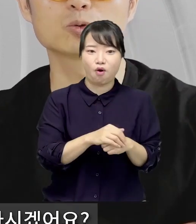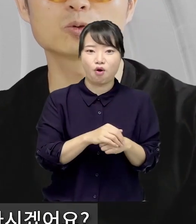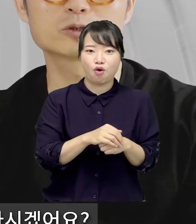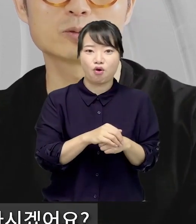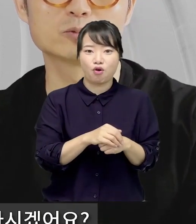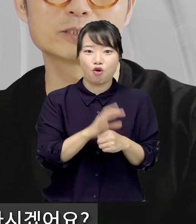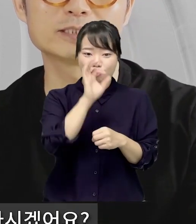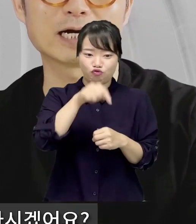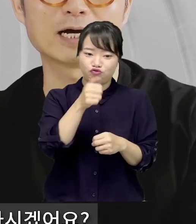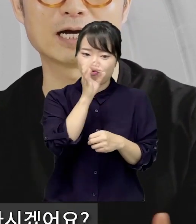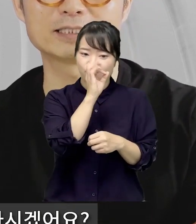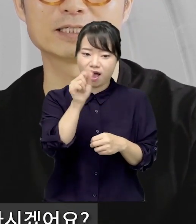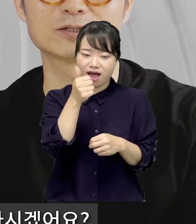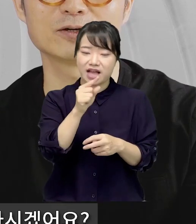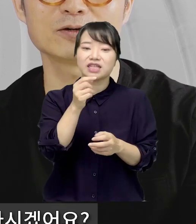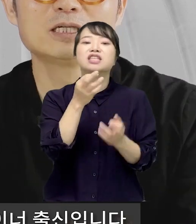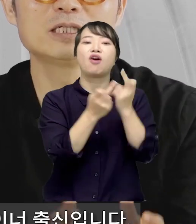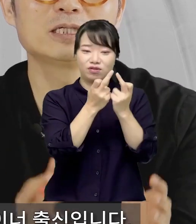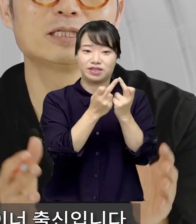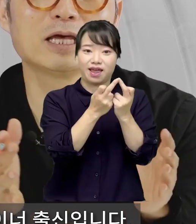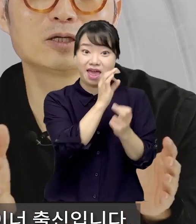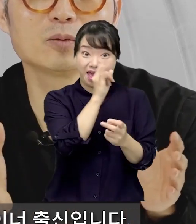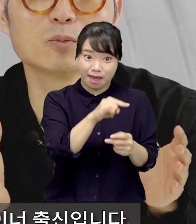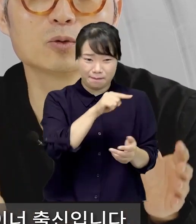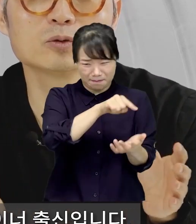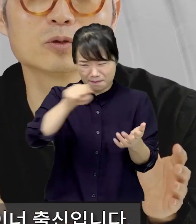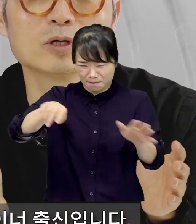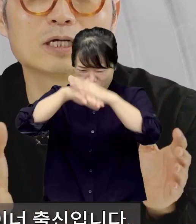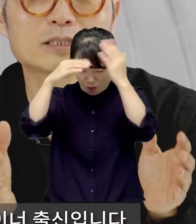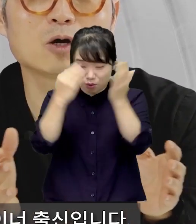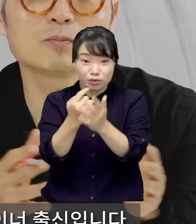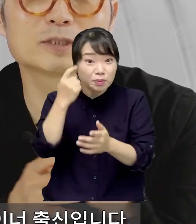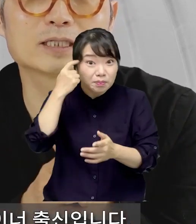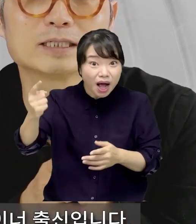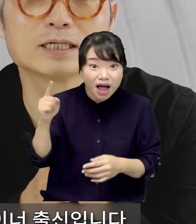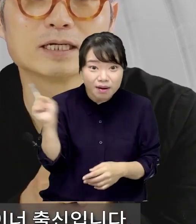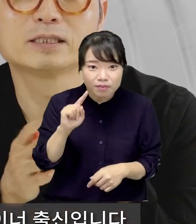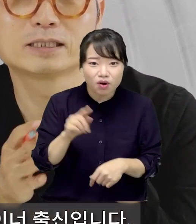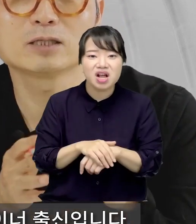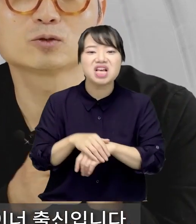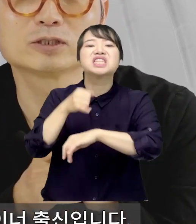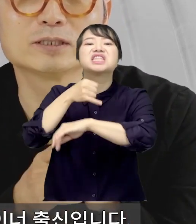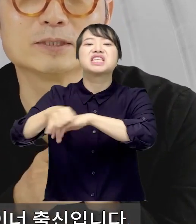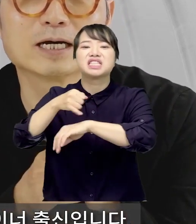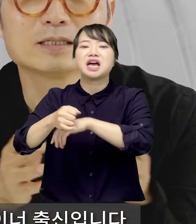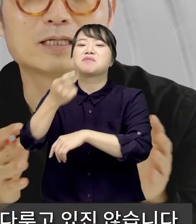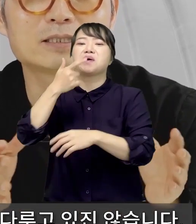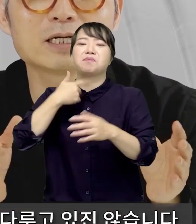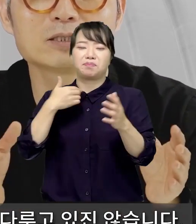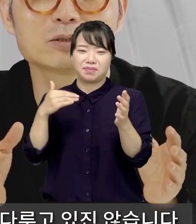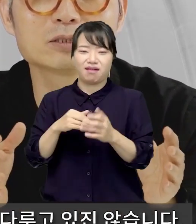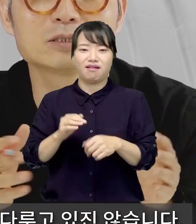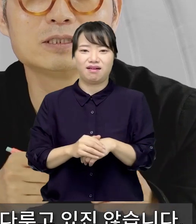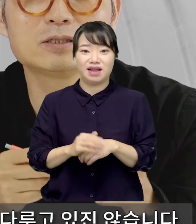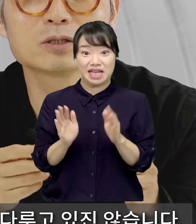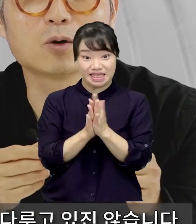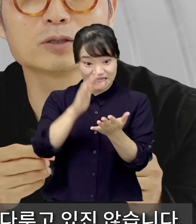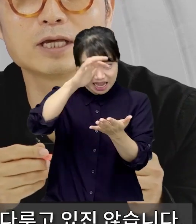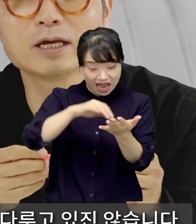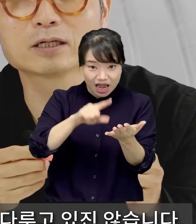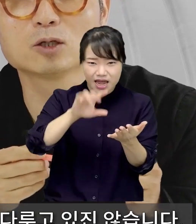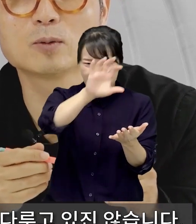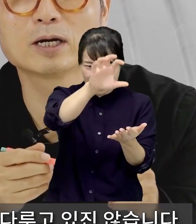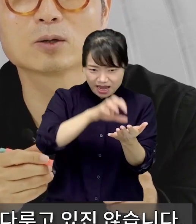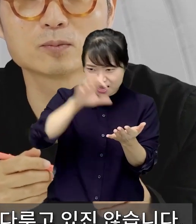형제들 공통점이 무엇인지 아시겠어요? 이 네 기업 모두 창업자들이 디자이너 출신입니다. 제 책에서는 이런